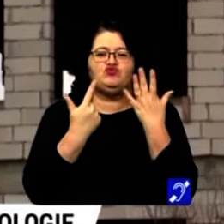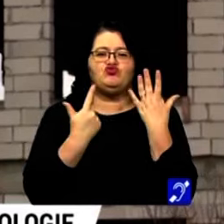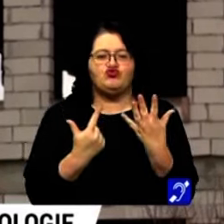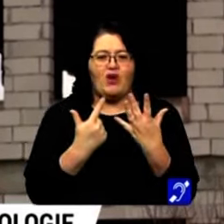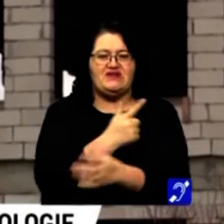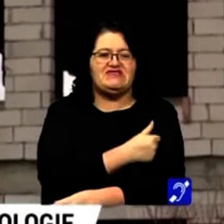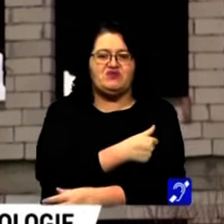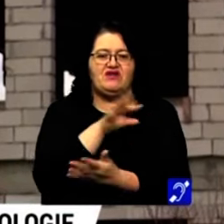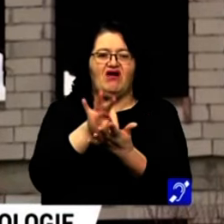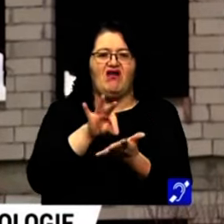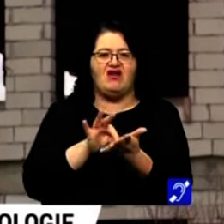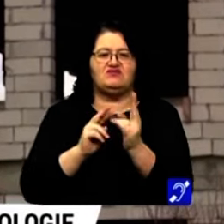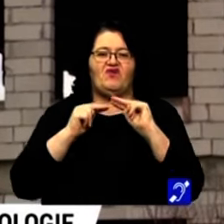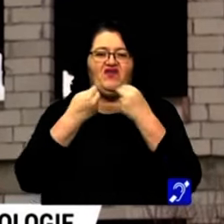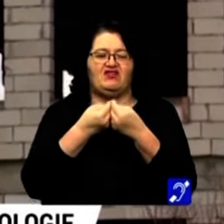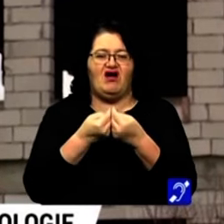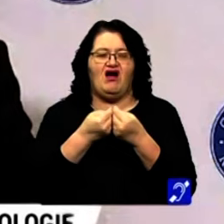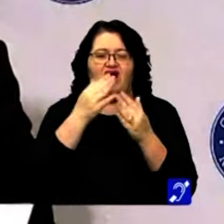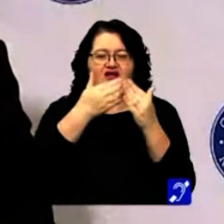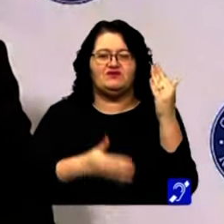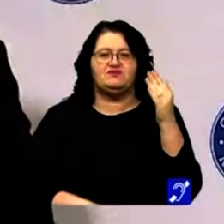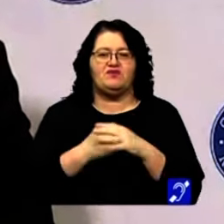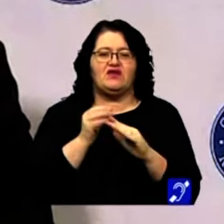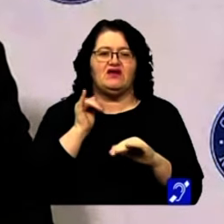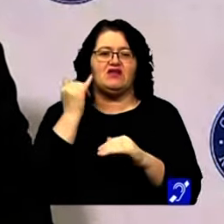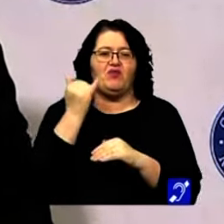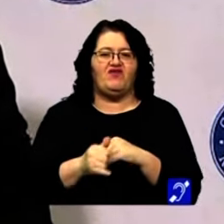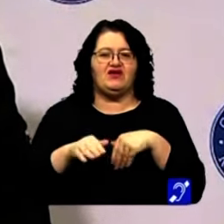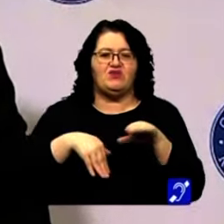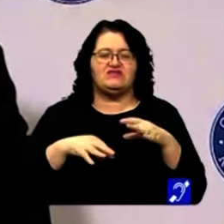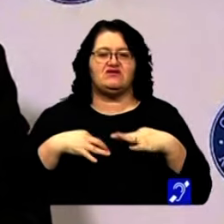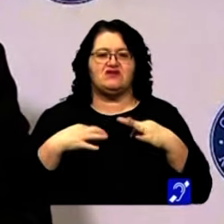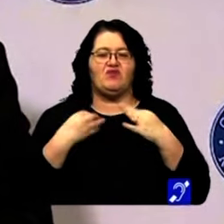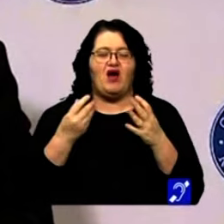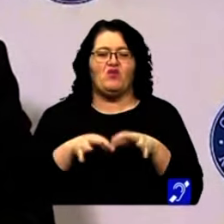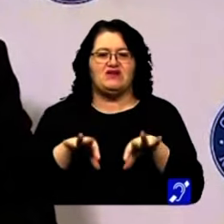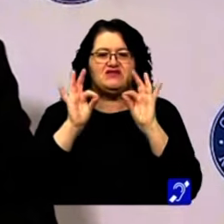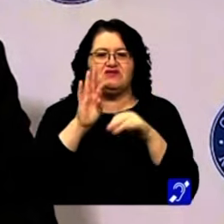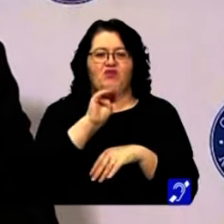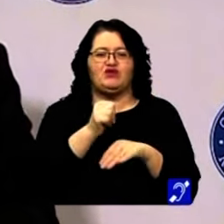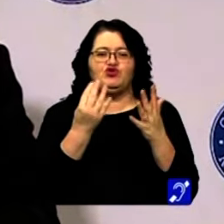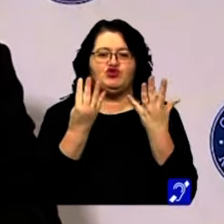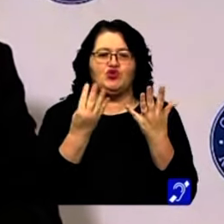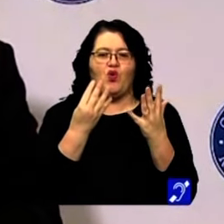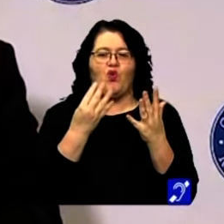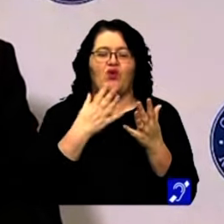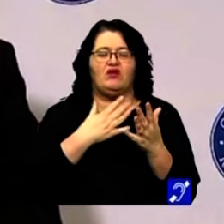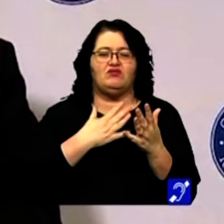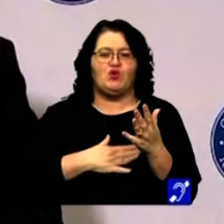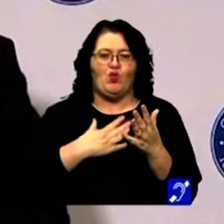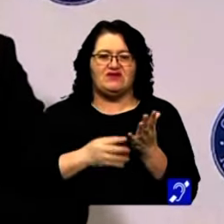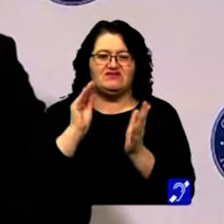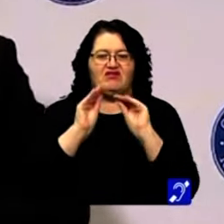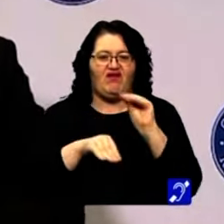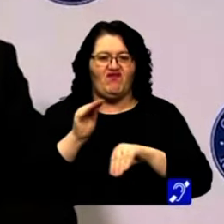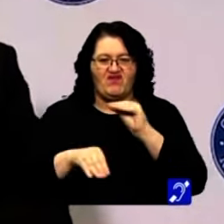medicale de pe lista finală. Când am venit la Ministerul Sănătății am găsit, propun, o listă cu 49 de obiective de investiții,